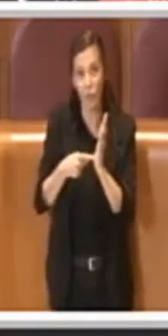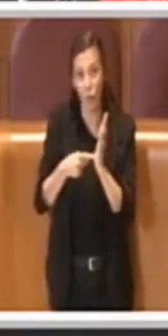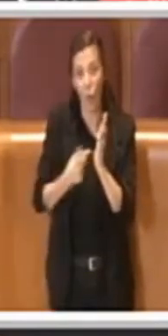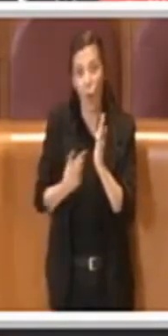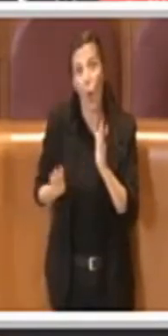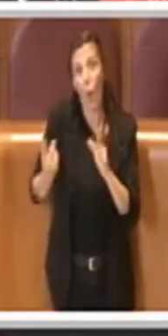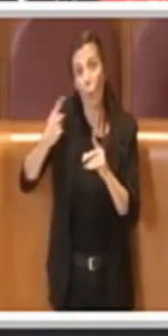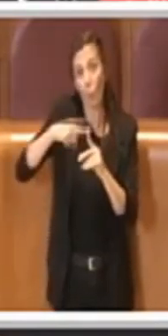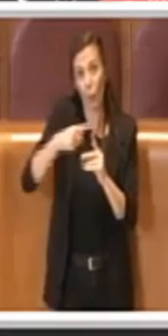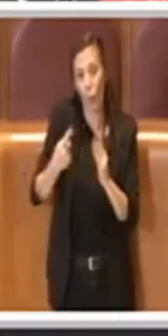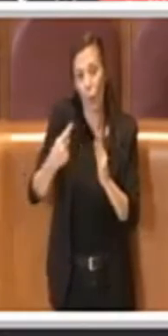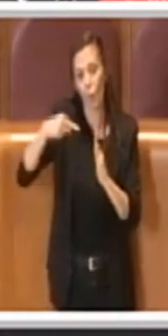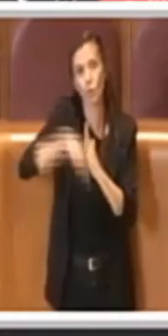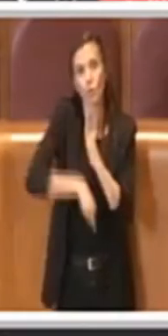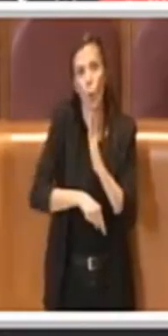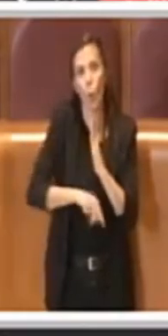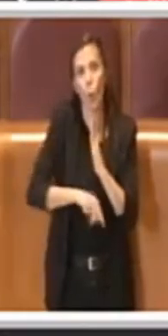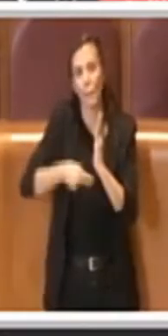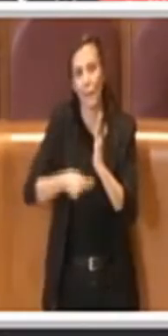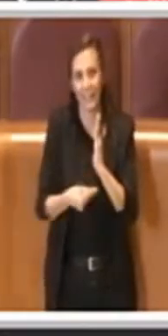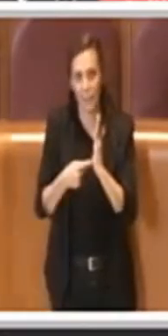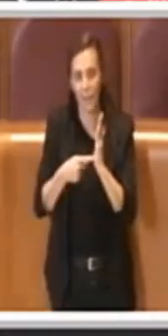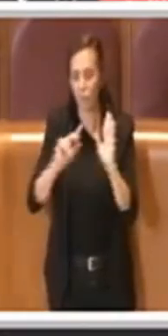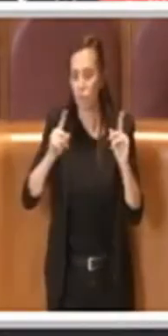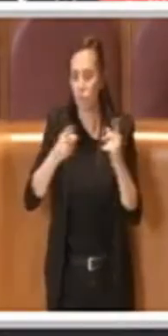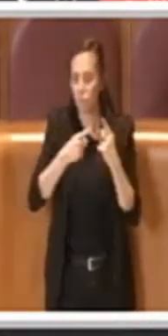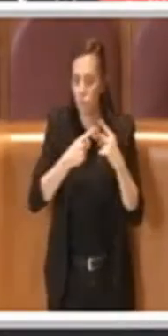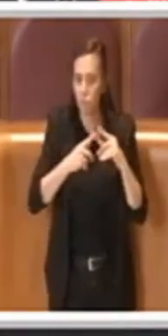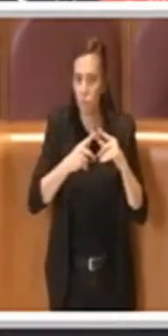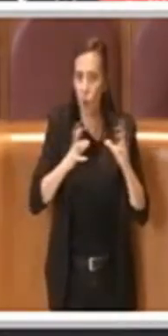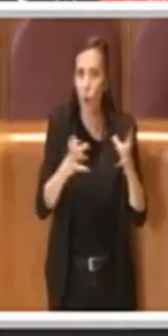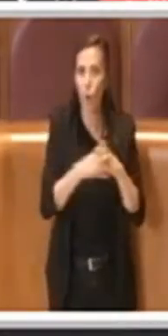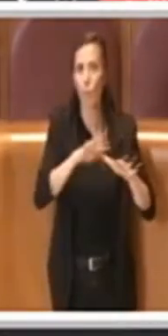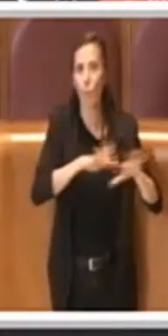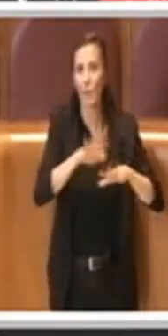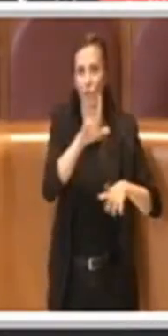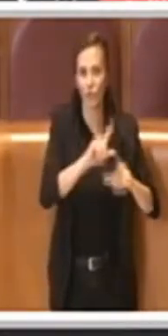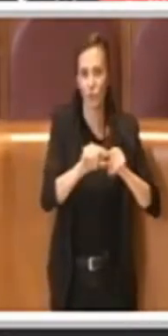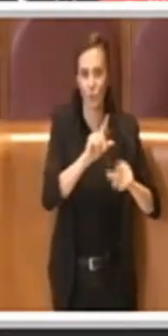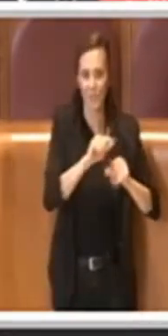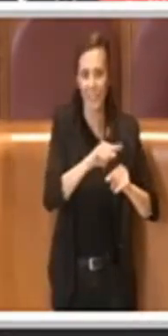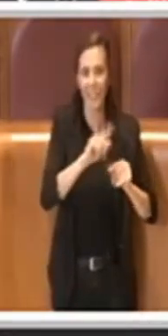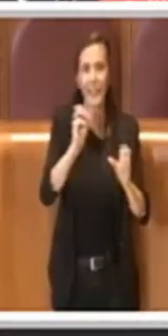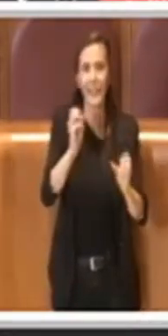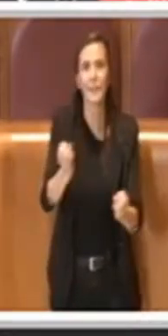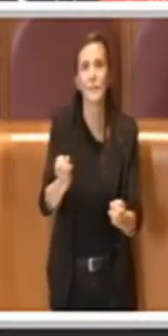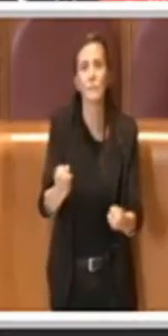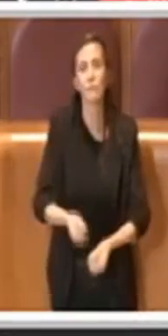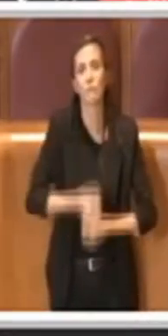per il quale esprimiamo il gruppo Movimento 5 Stelle e il voto favorevole. Grazie.